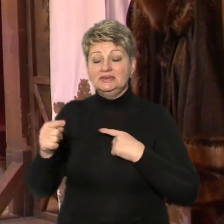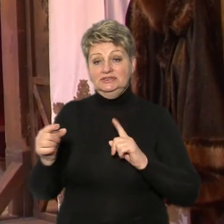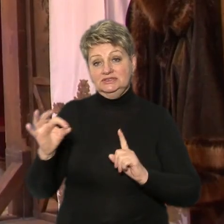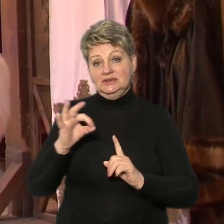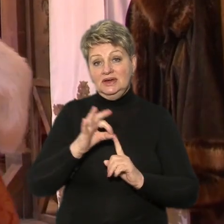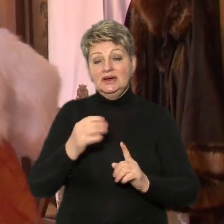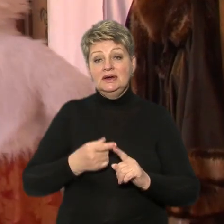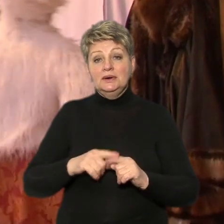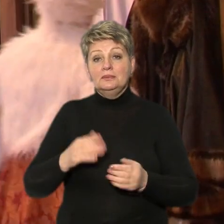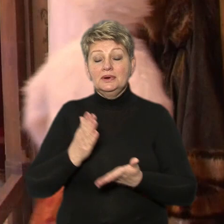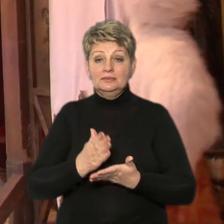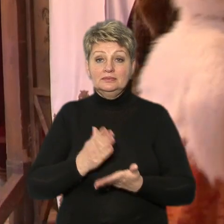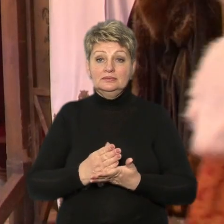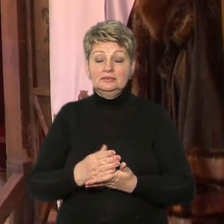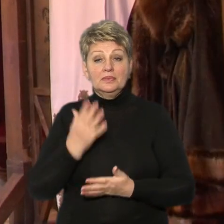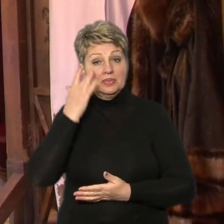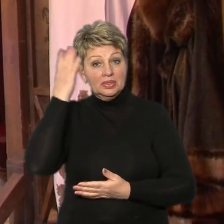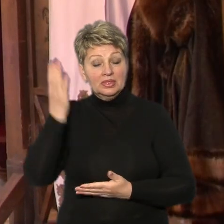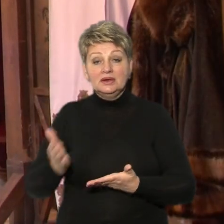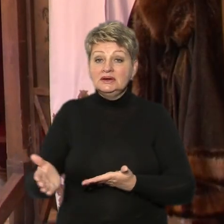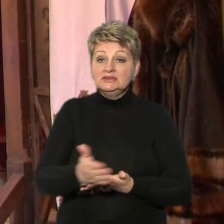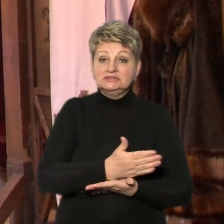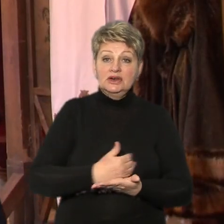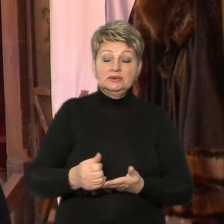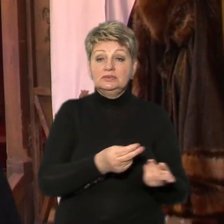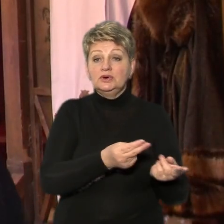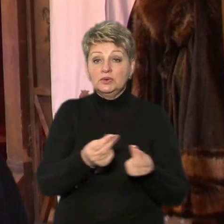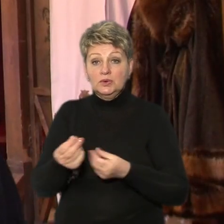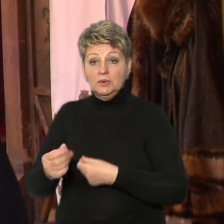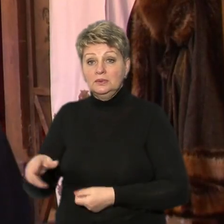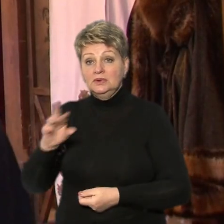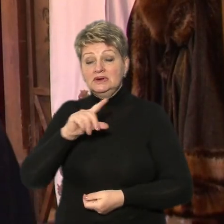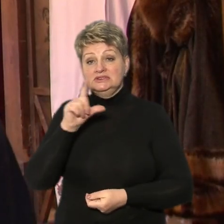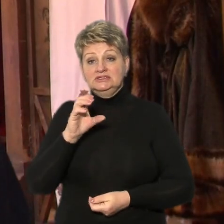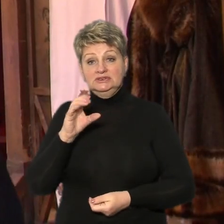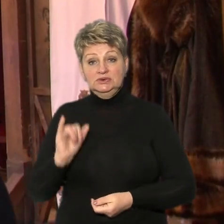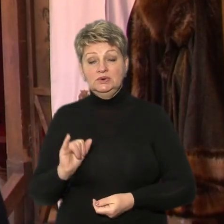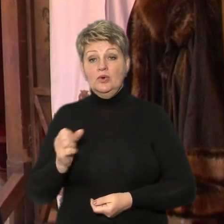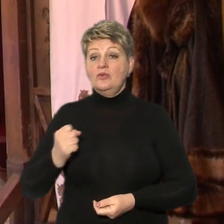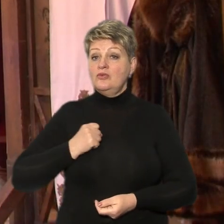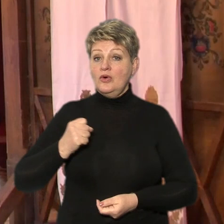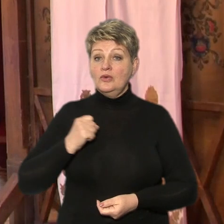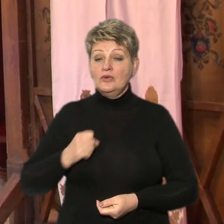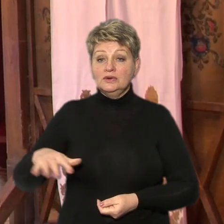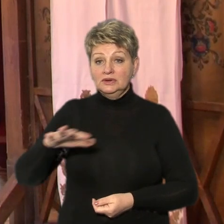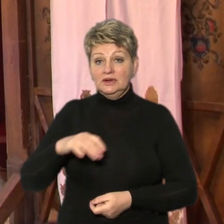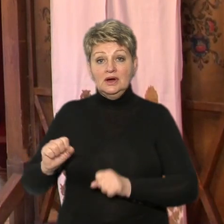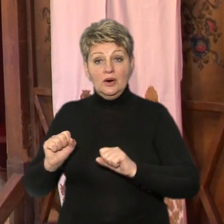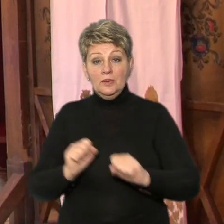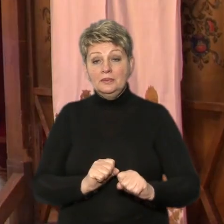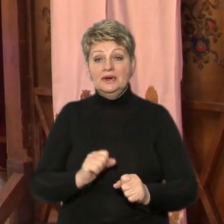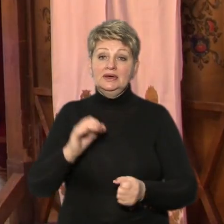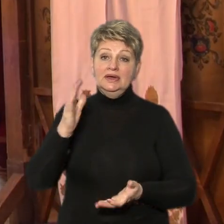намір назбирати кошти для нашого славного воїнства, зокрема для міської територіальної оборони. Вхід є